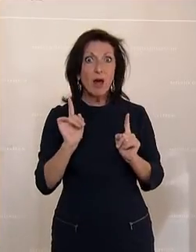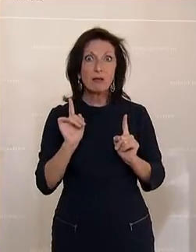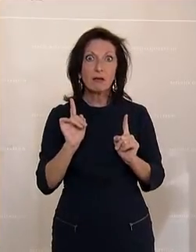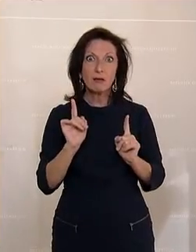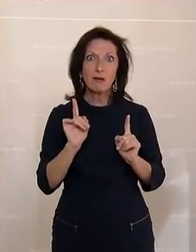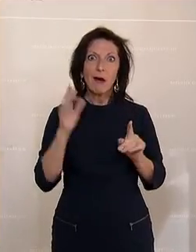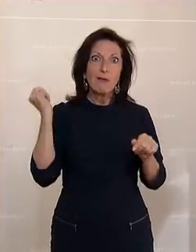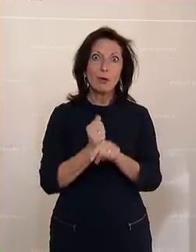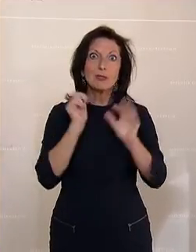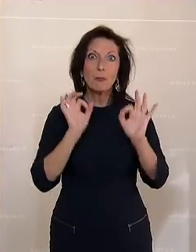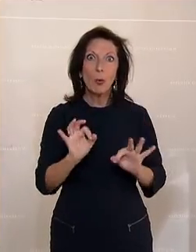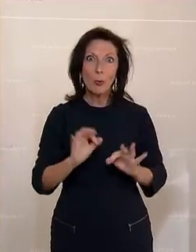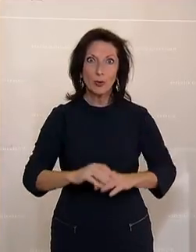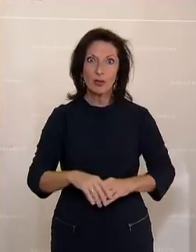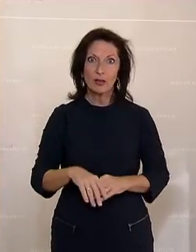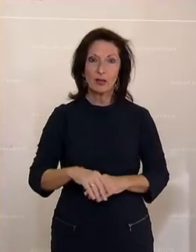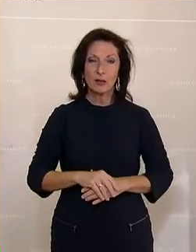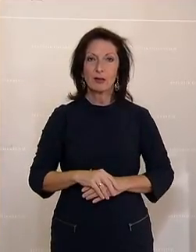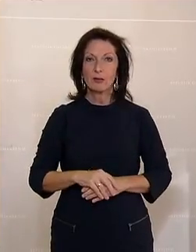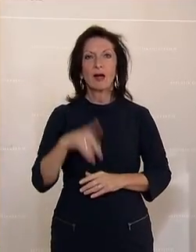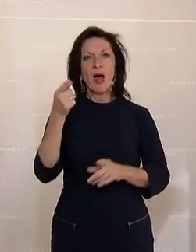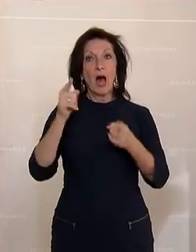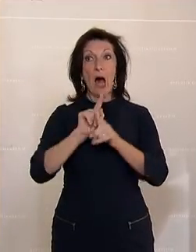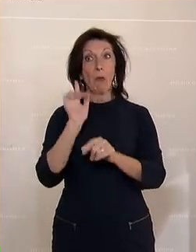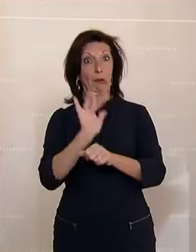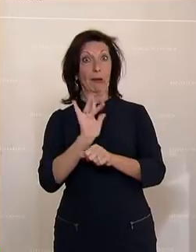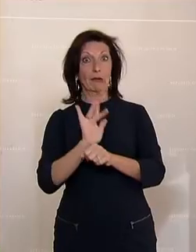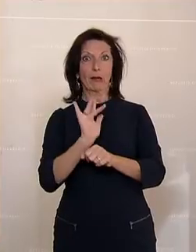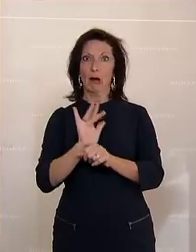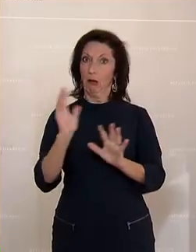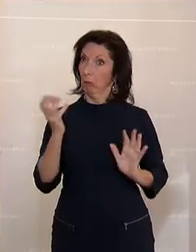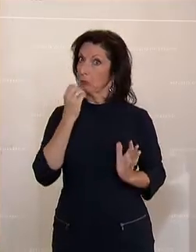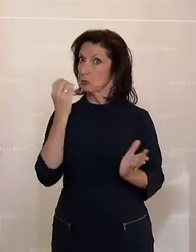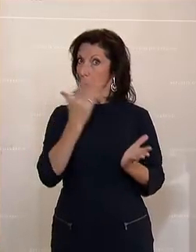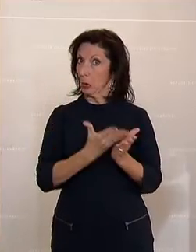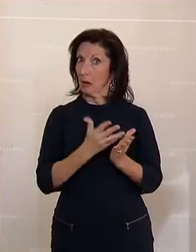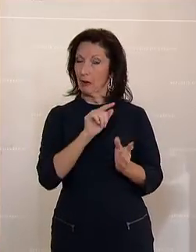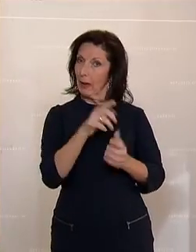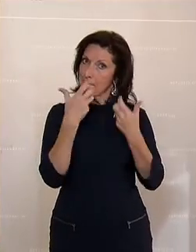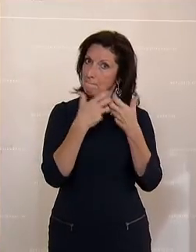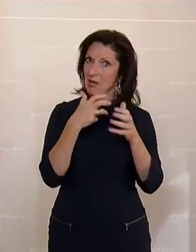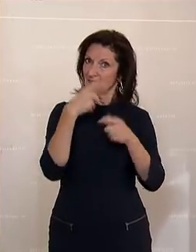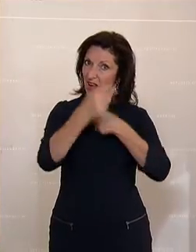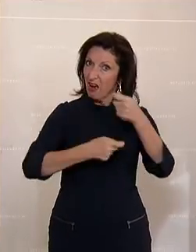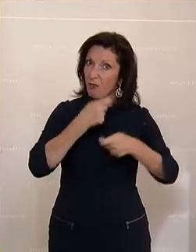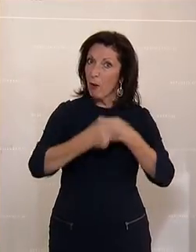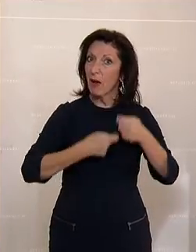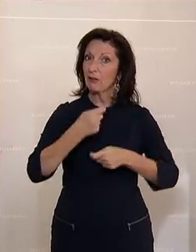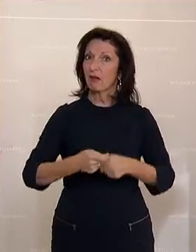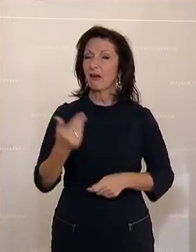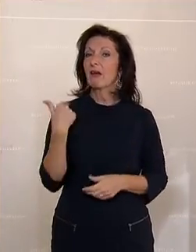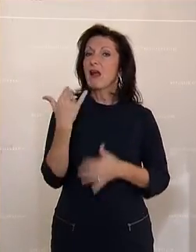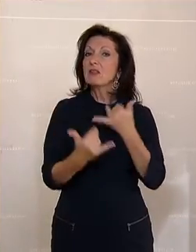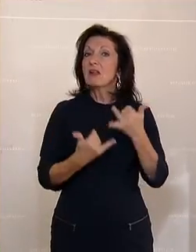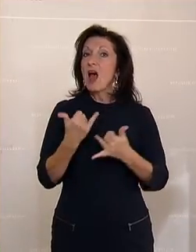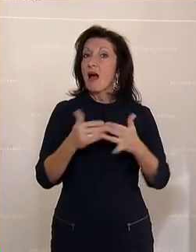nämlich nicht darunter, keineswegs. Denn selbst kritische Stimmen müssen zugestehen, dass die Aufarbeitung der Berichte in den letzten Jahren unter